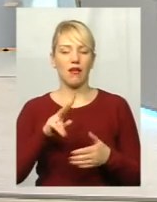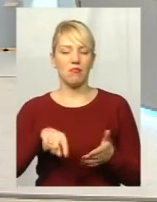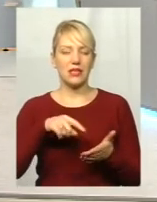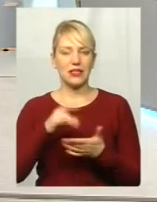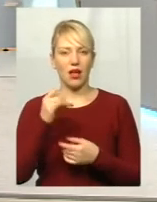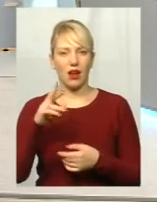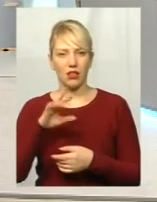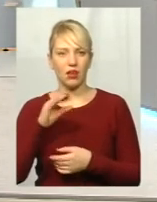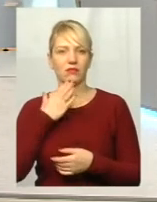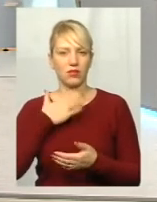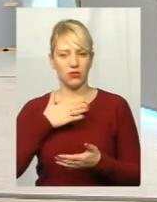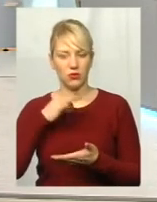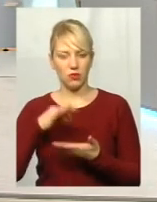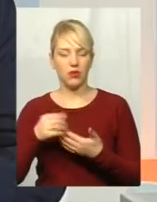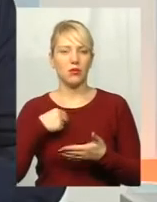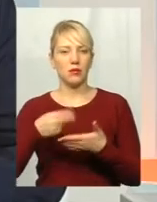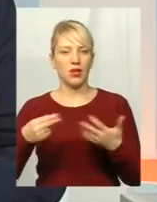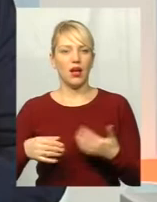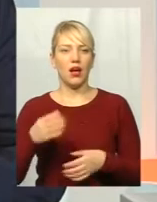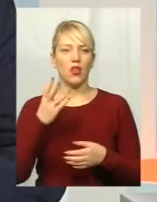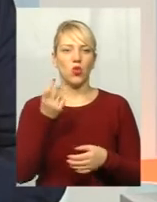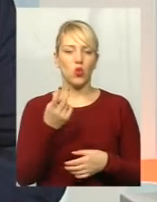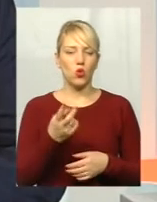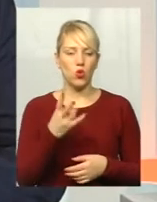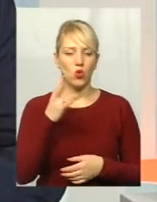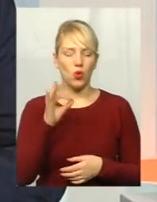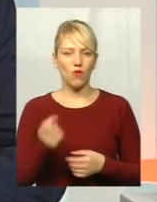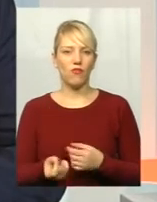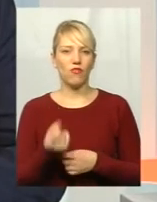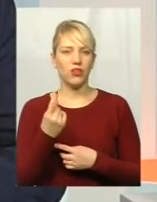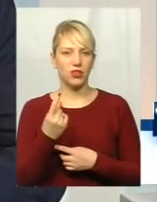проблеми у відносинах перевізників і дозору.